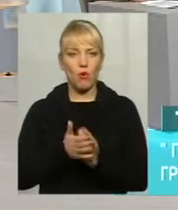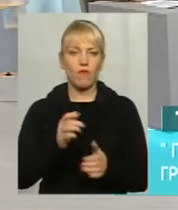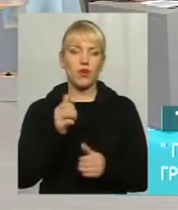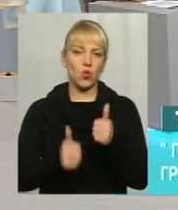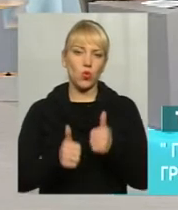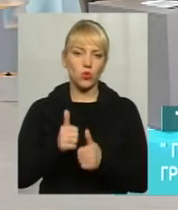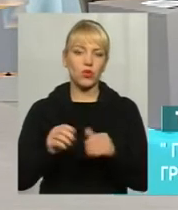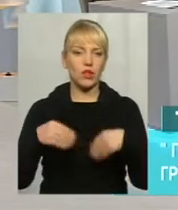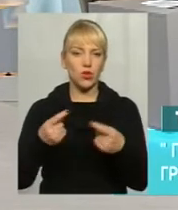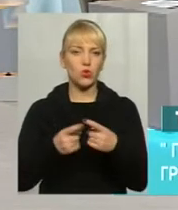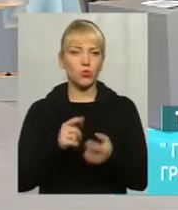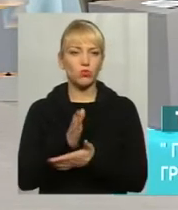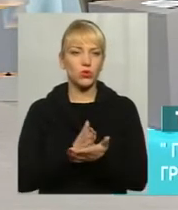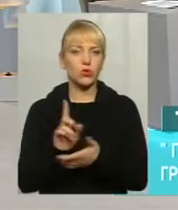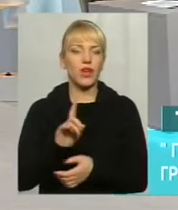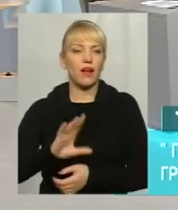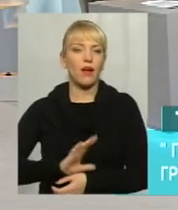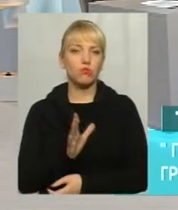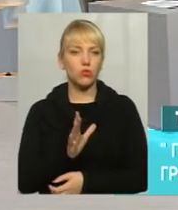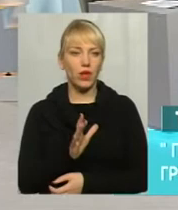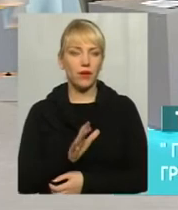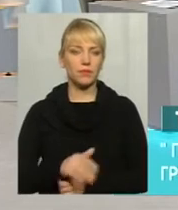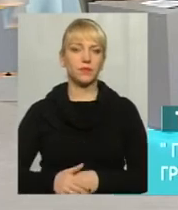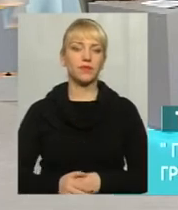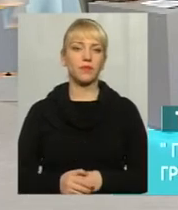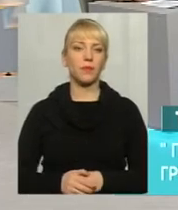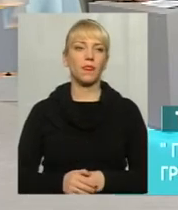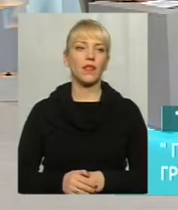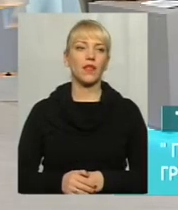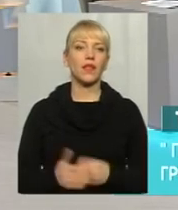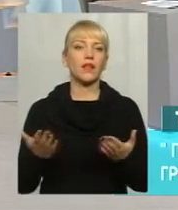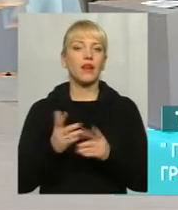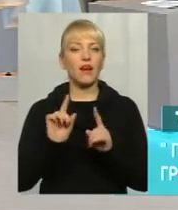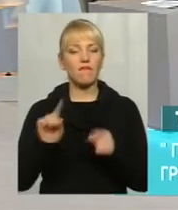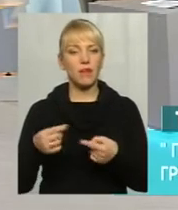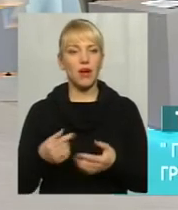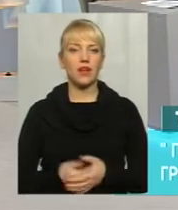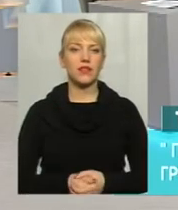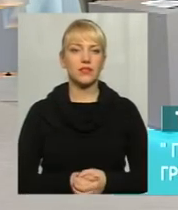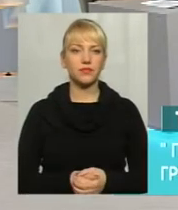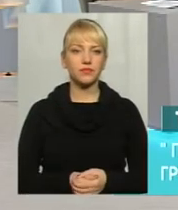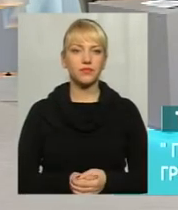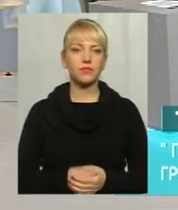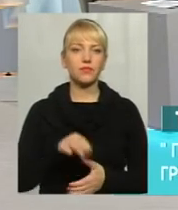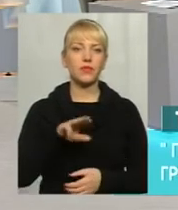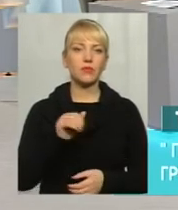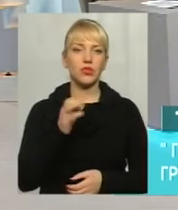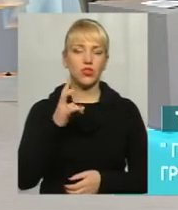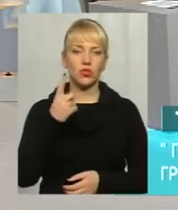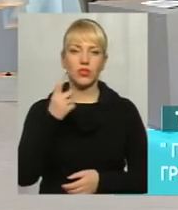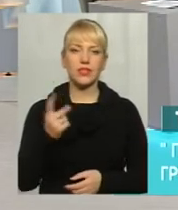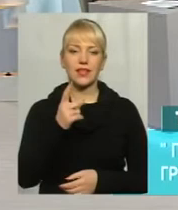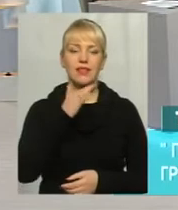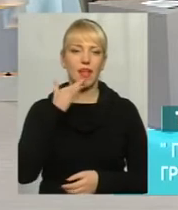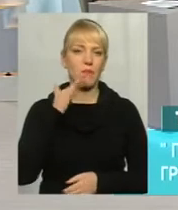ту послугу, яка вимагалась? Якраз пан Мішин один з небагатьох